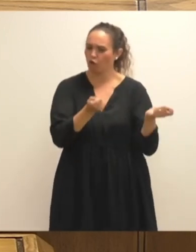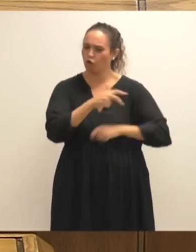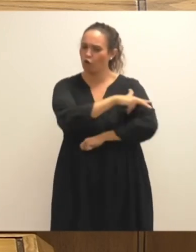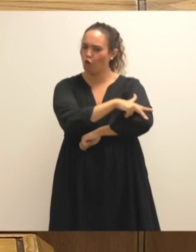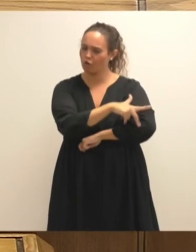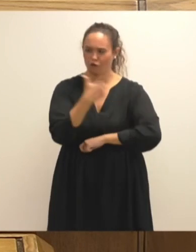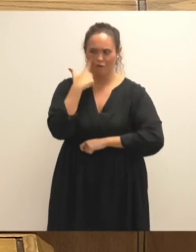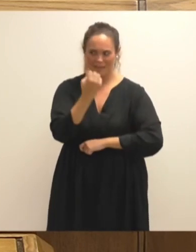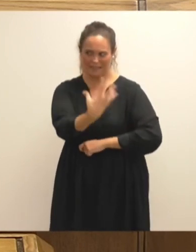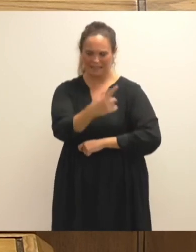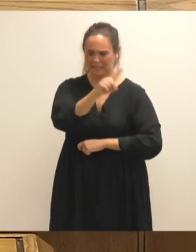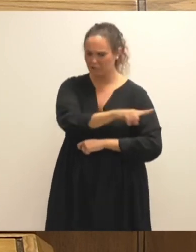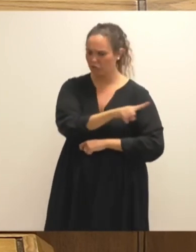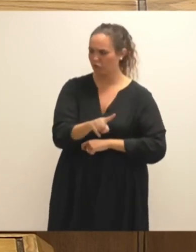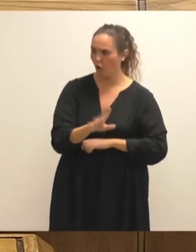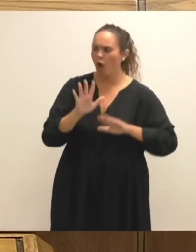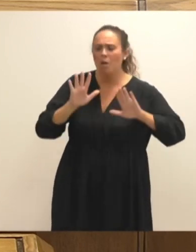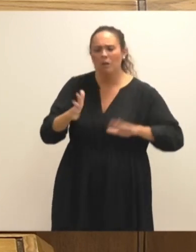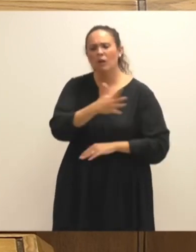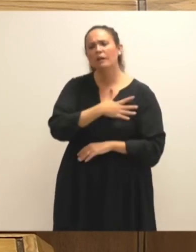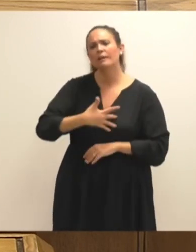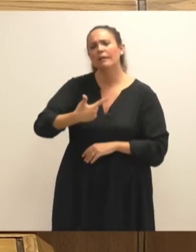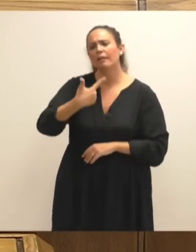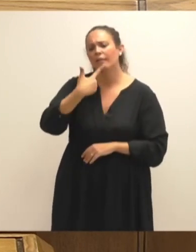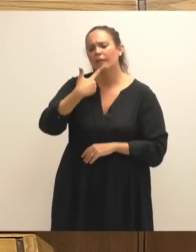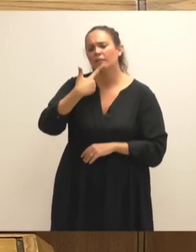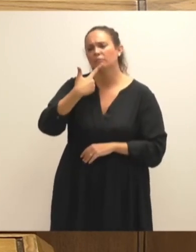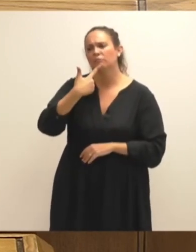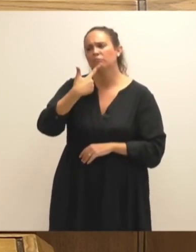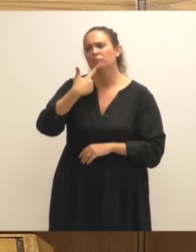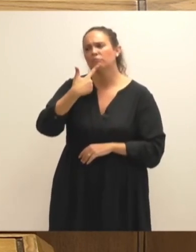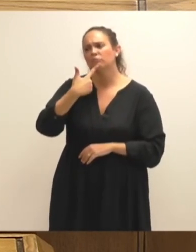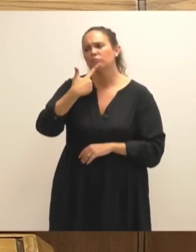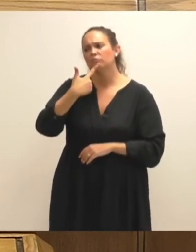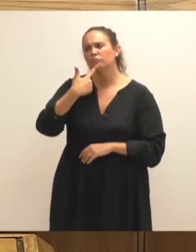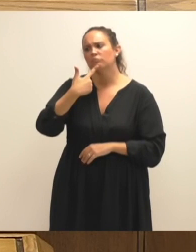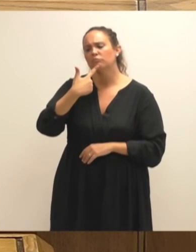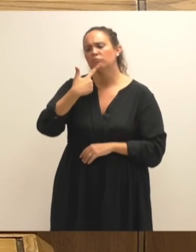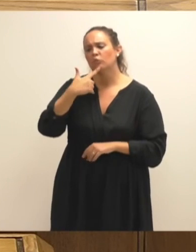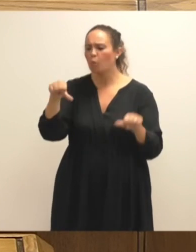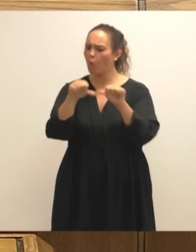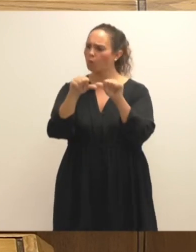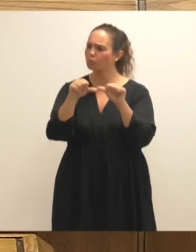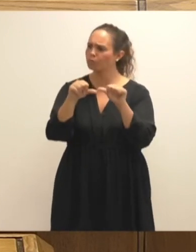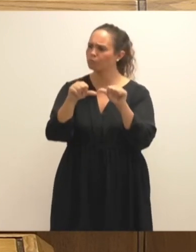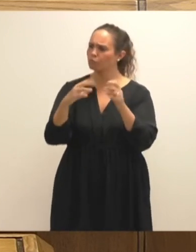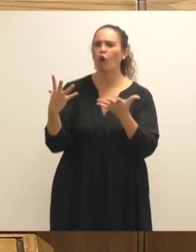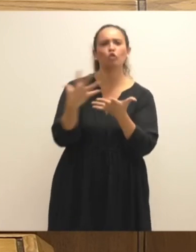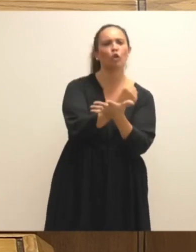ez da dena edo eser ez formularen bidez. Denoi uste dut dago kiula